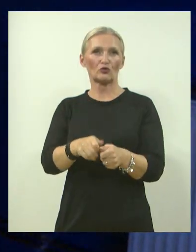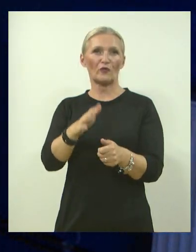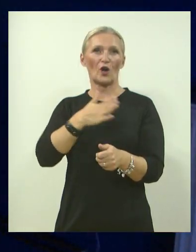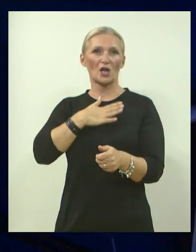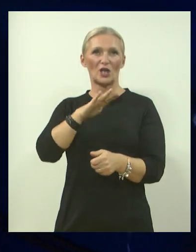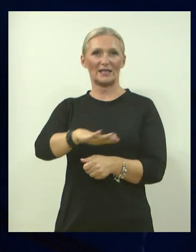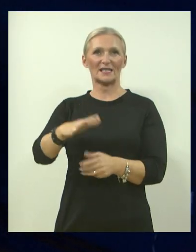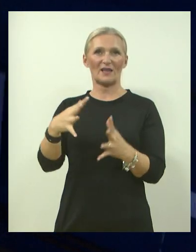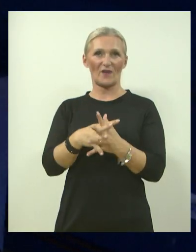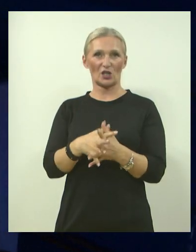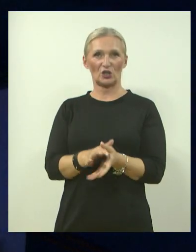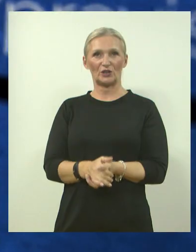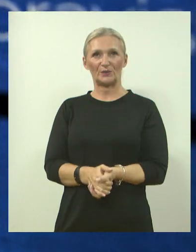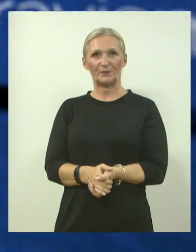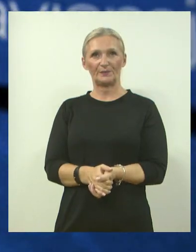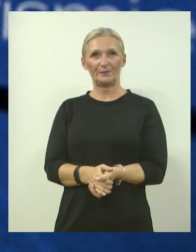Varaždin.